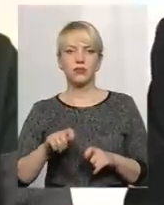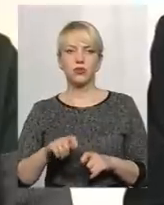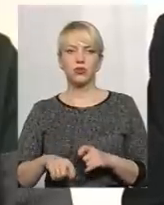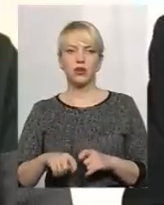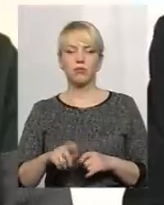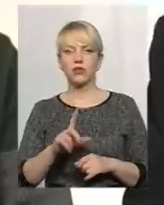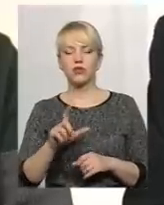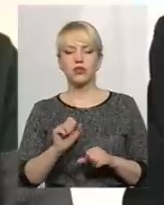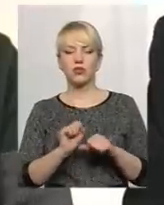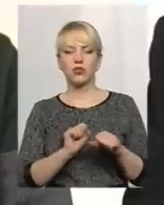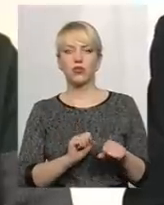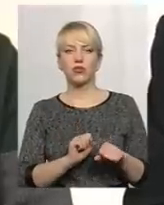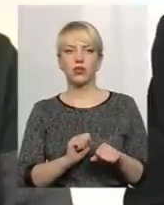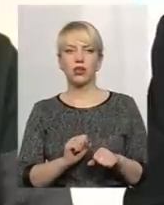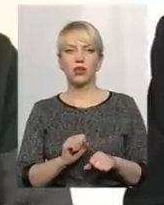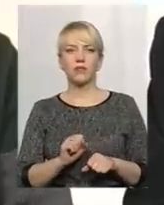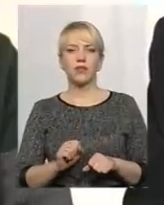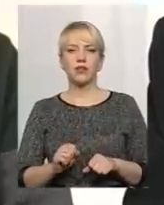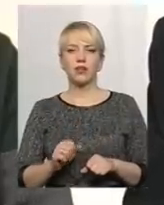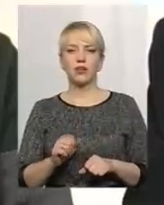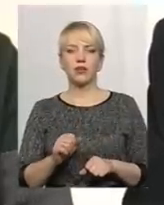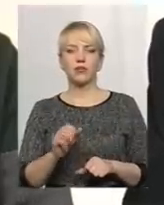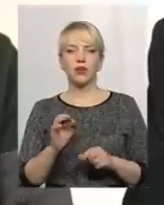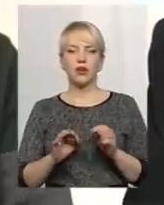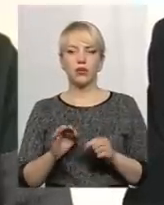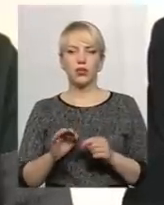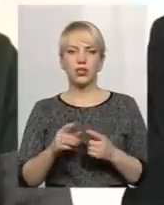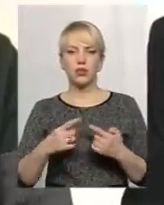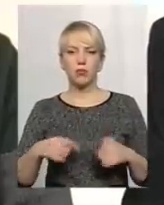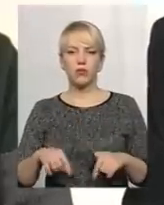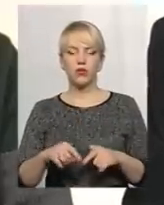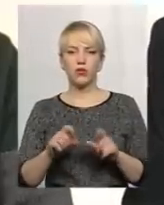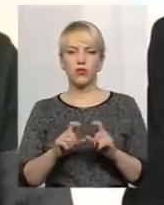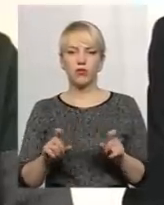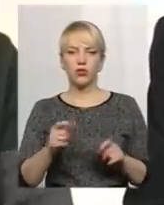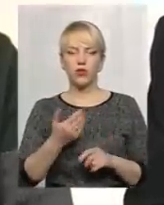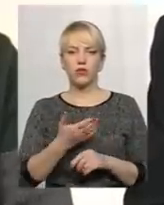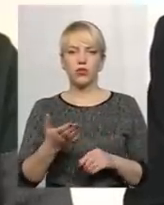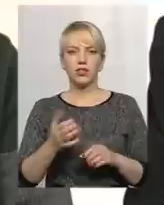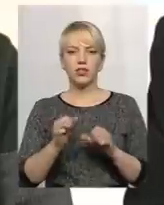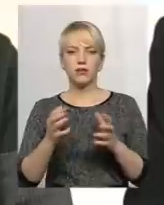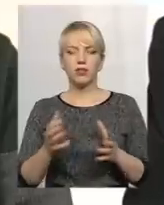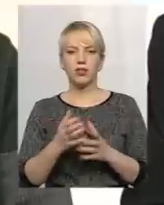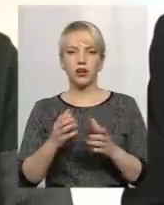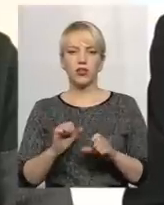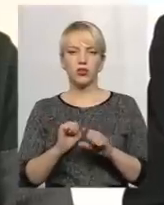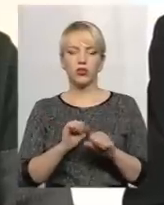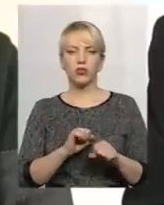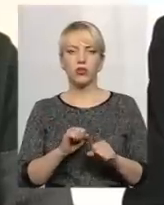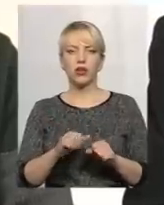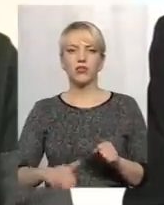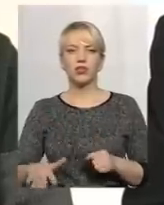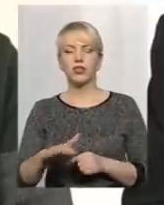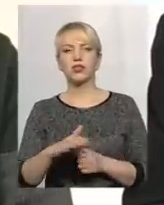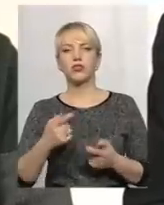охорони природного заповідного фонду. І вони оберігають, зберігають, охороняють територію, приблизно це